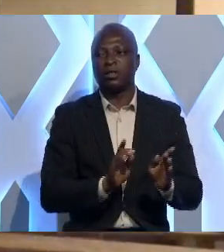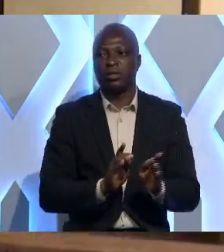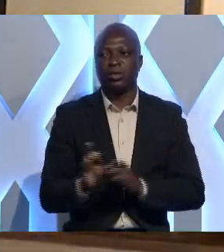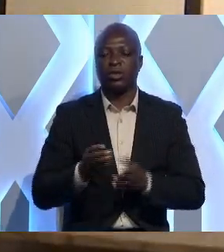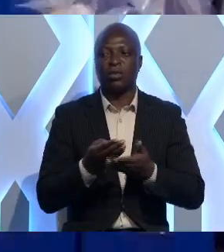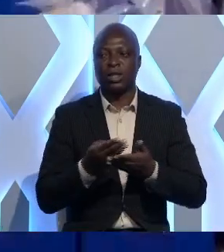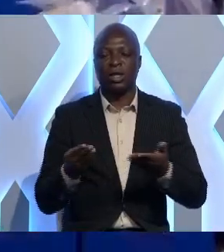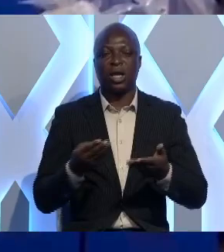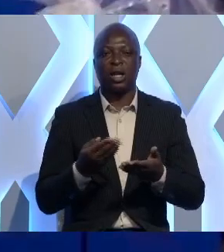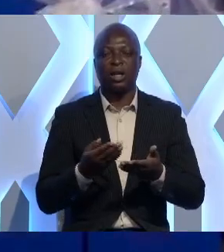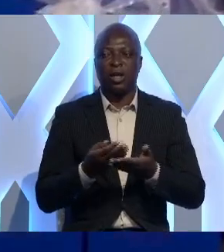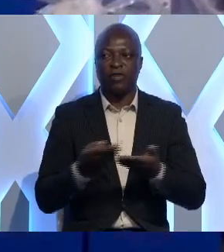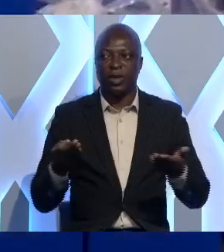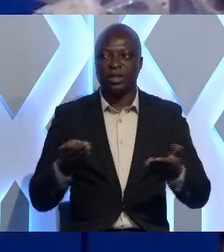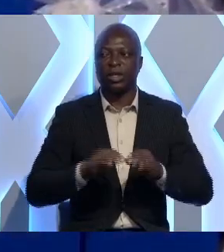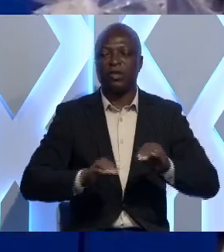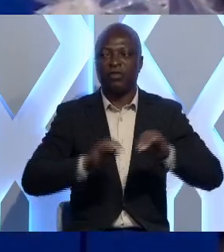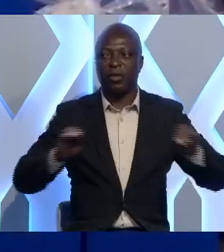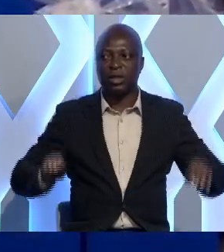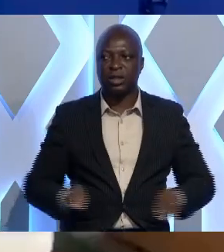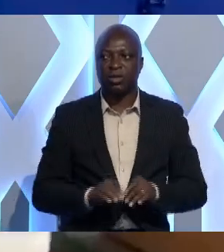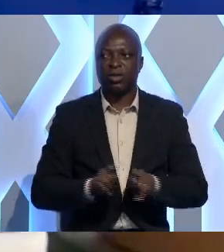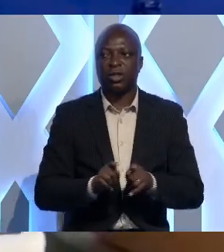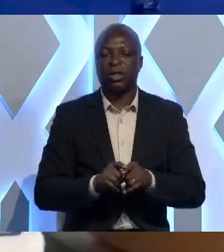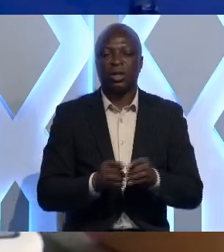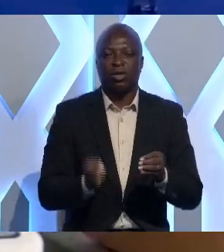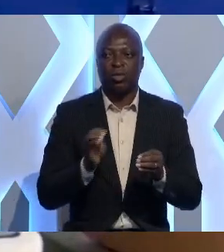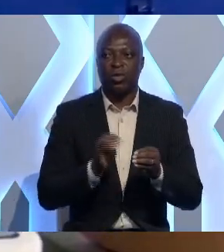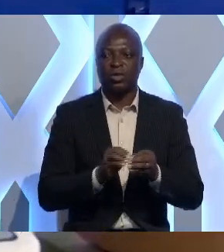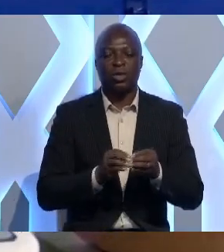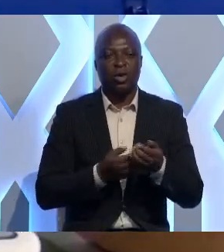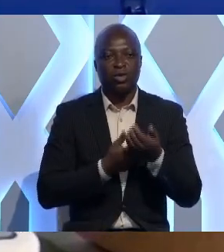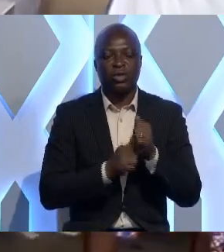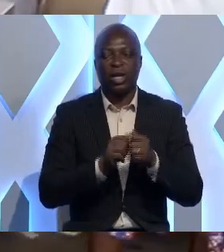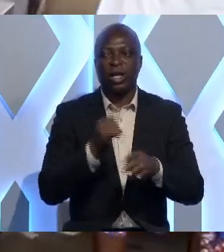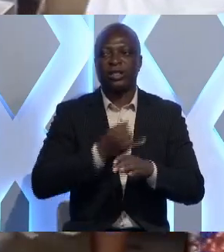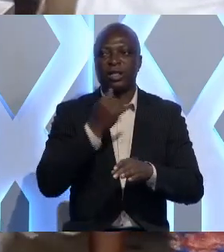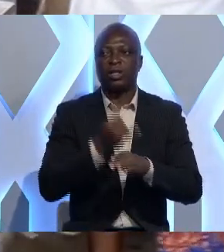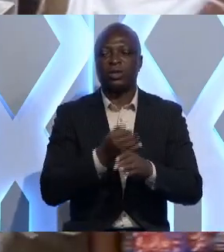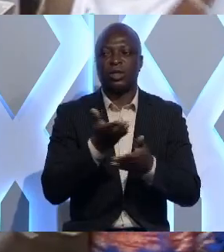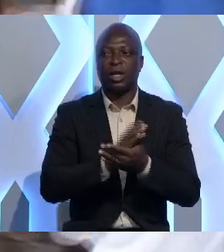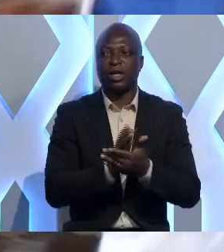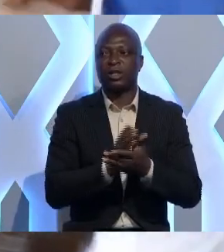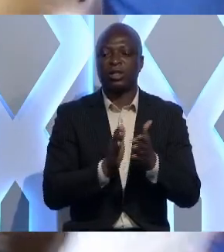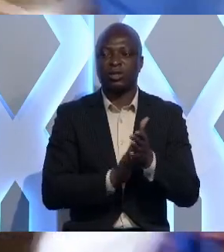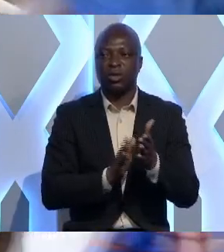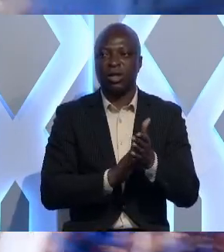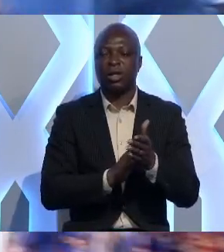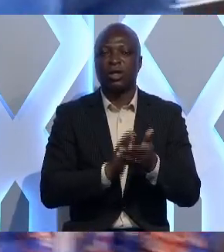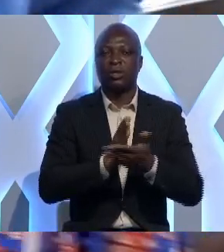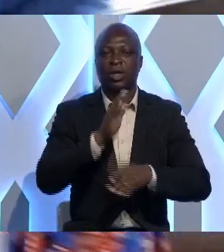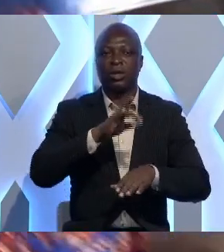du matériel didactique et informatique aussi. De plus, l'on assiste à l'installation des cantines scolaires à travers le